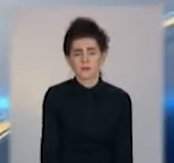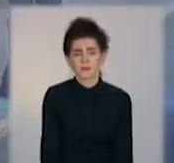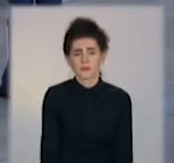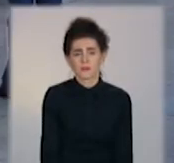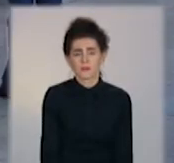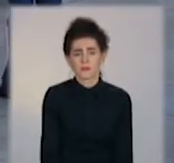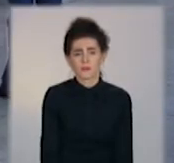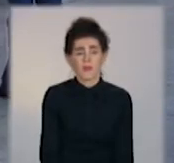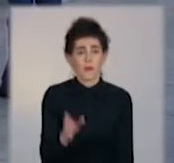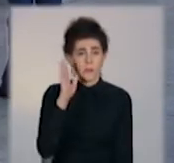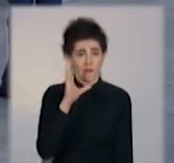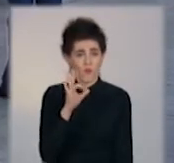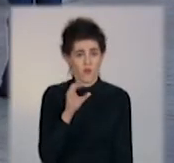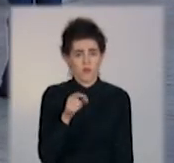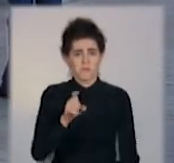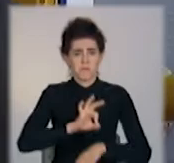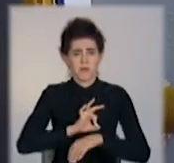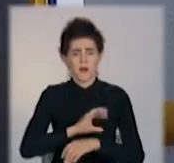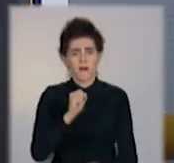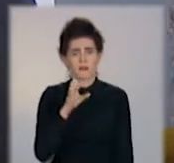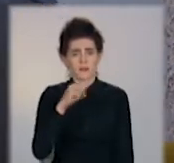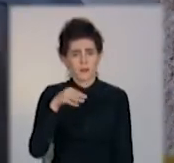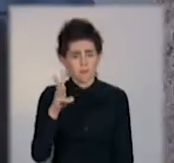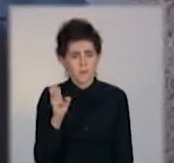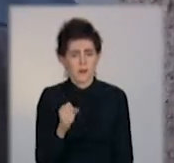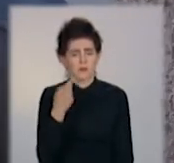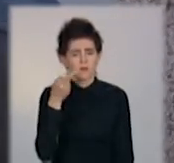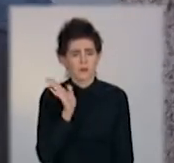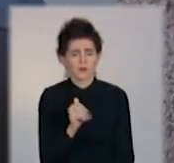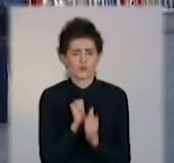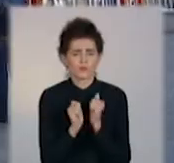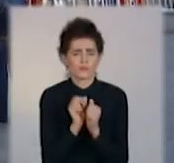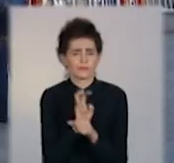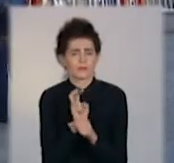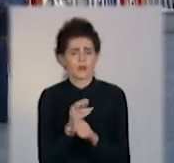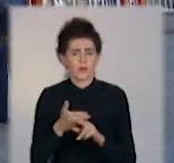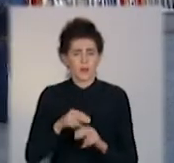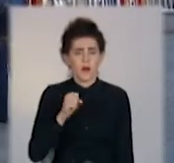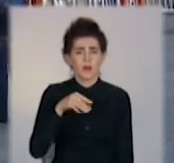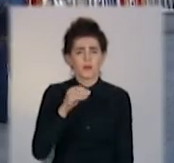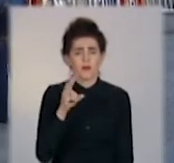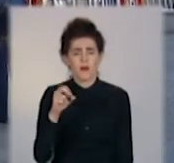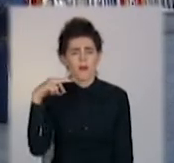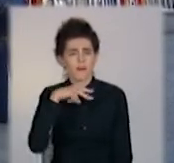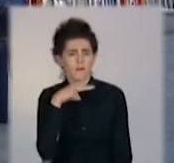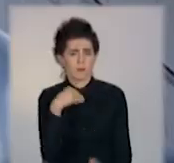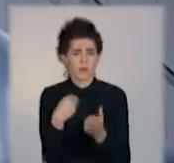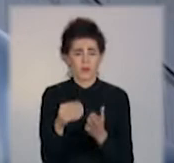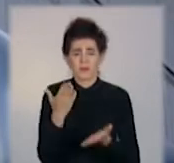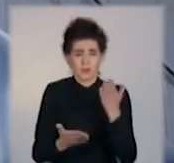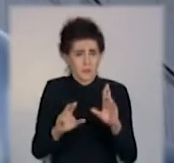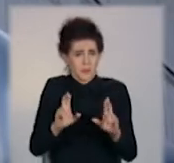Пан Володимир хворіє на астму. Через це змушений постійно виходити на вулицю по ліки. Каже, якби не потреба в